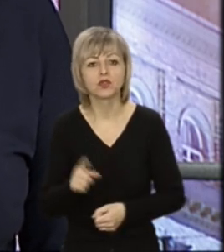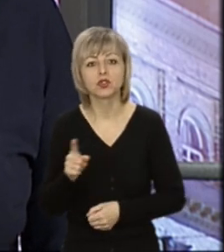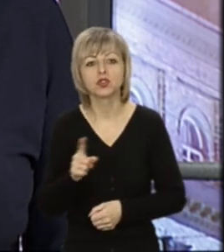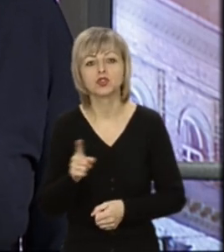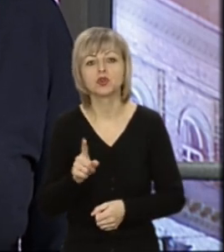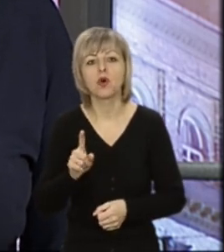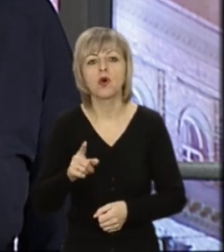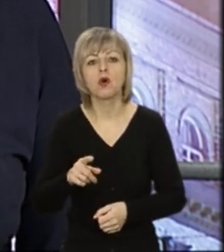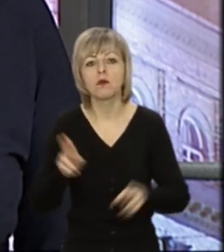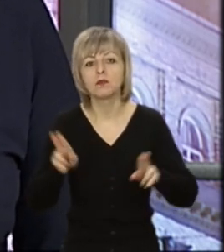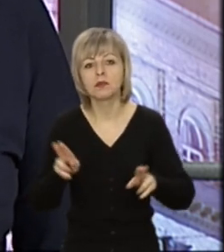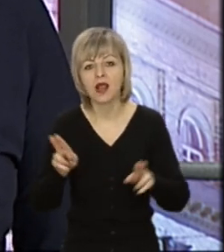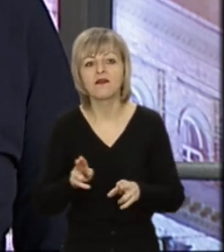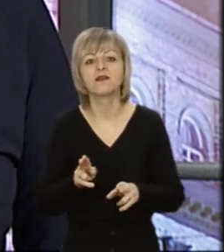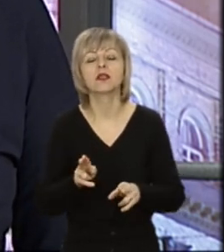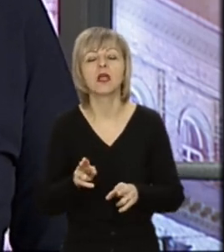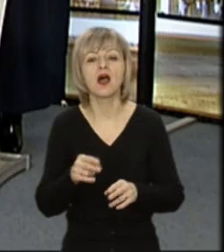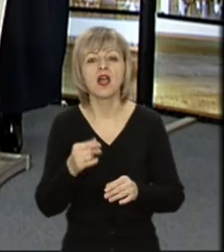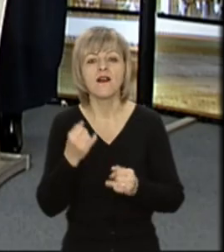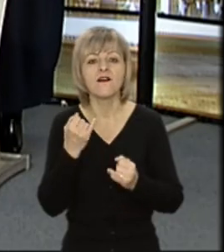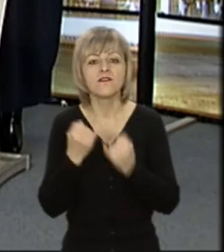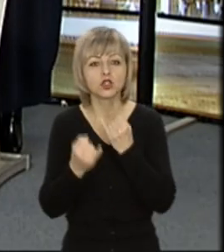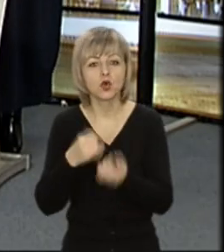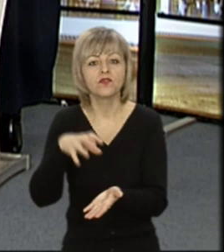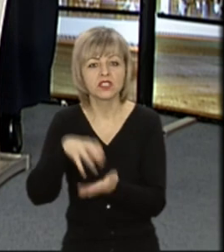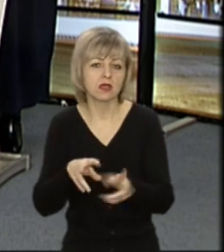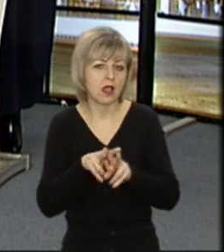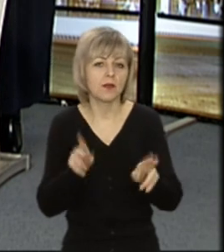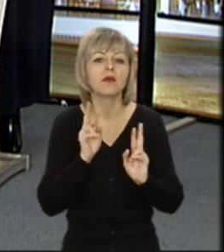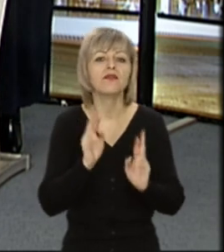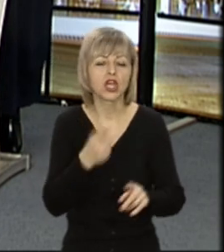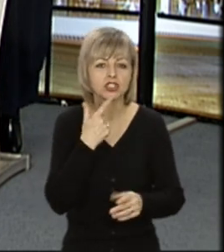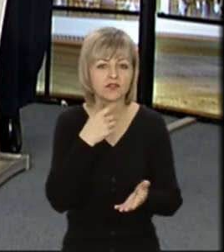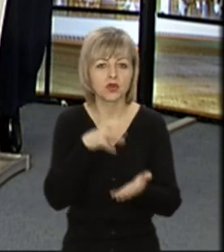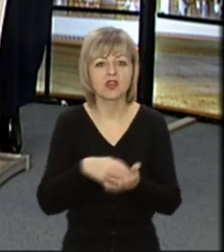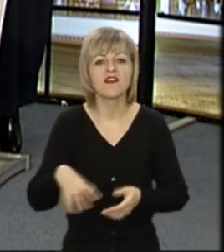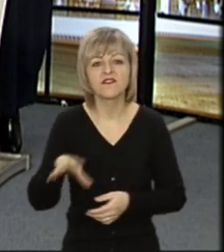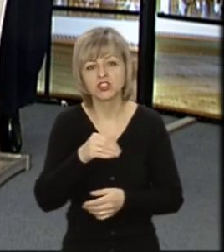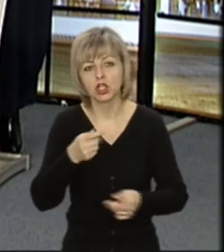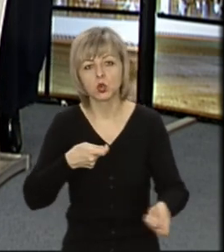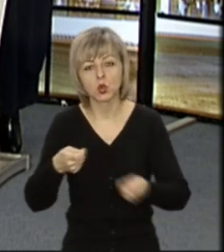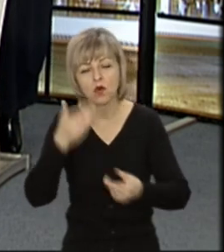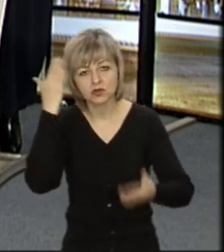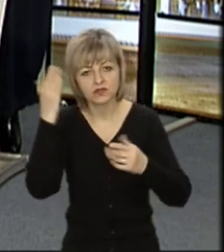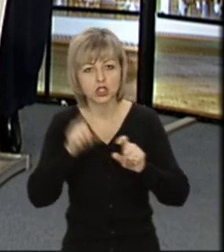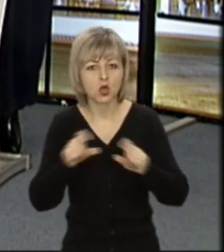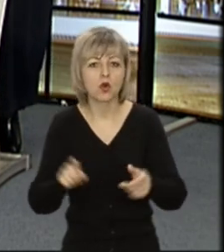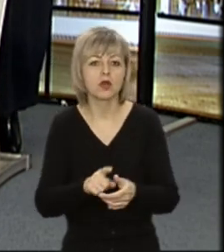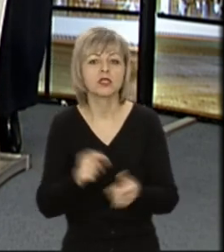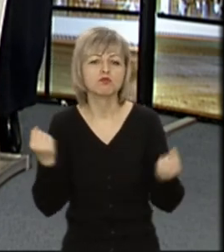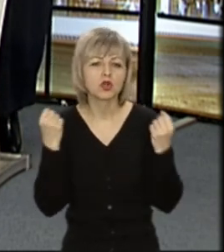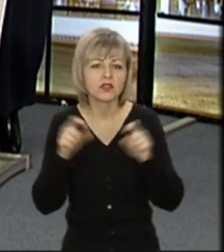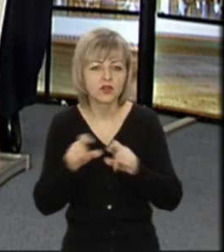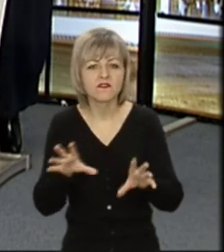жовтій зоні будуть майже такі, як в червоній зоні. А, власне, мають всі торгово-зважальні комплекси, спортивні